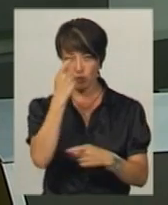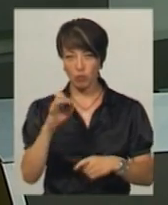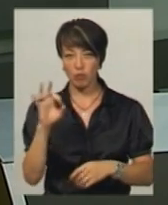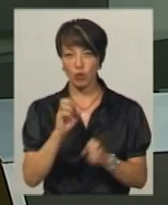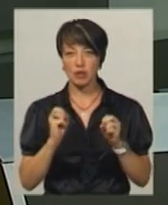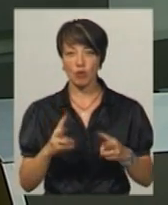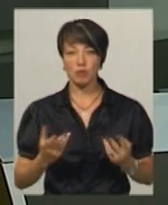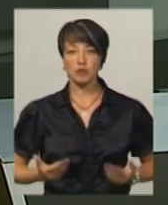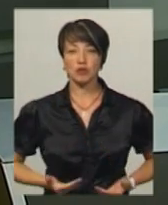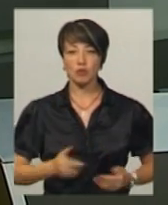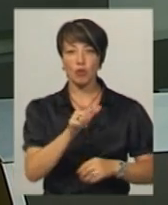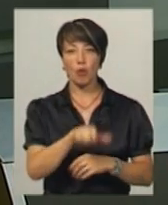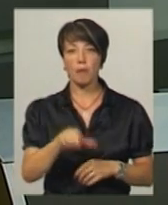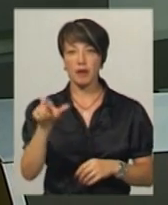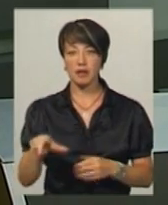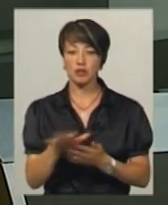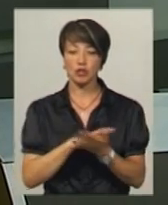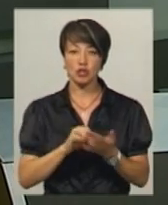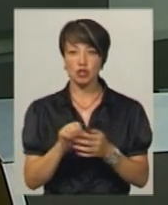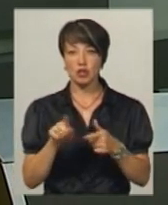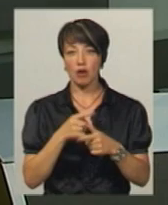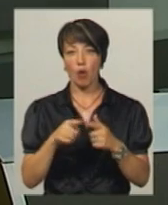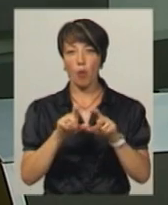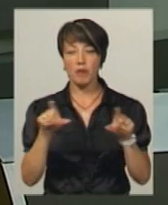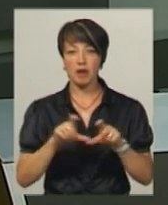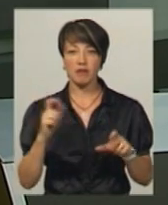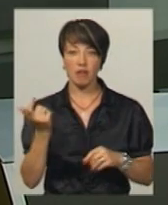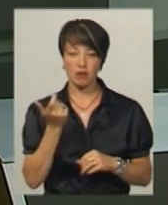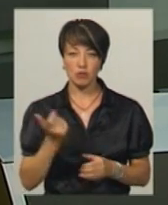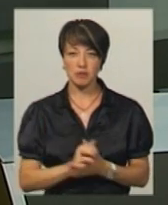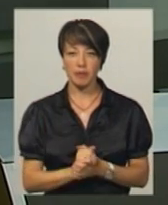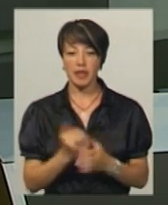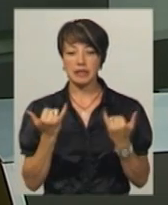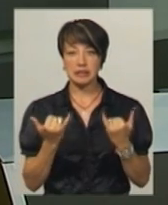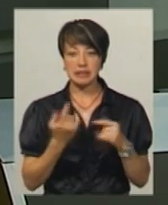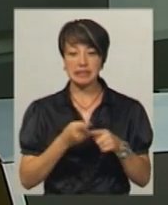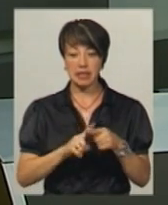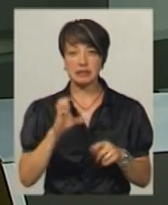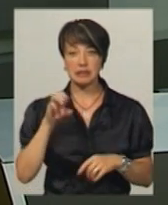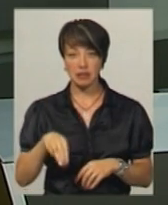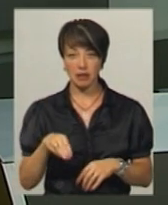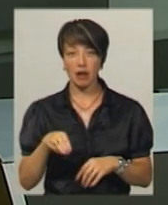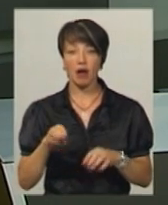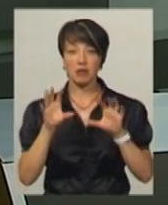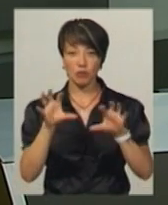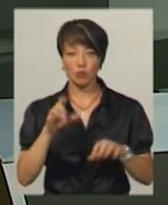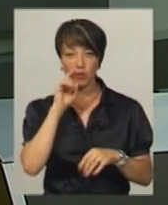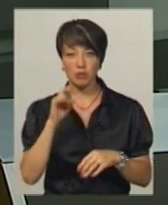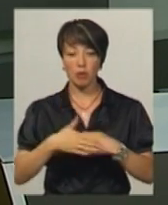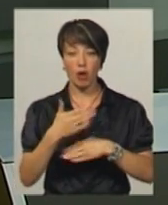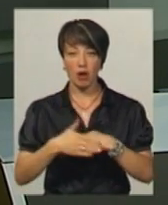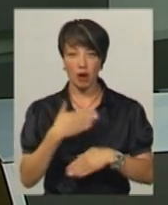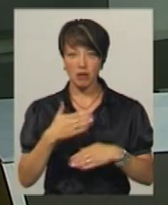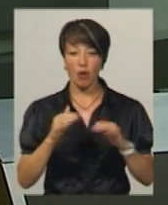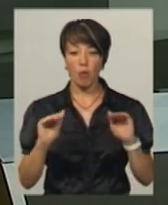про загрозу безпеці громадян, знищення чи пошкодження об'єктів власності. Дана стаття Кримінального кодексу України передбачає покарання,